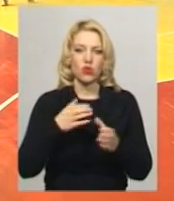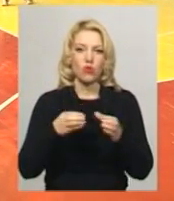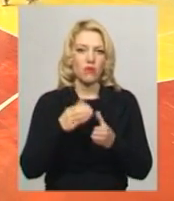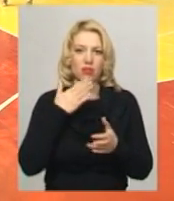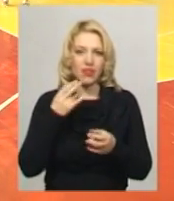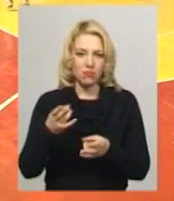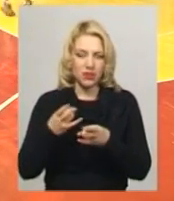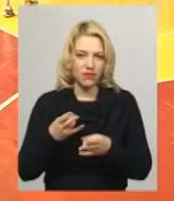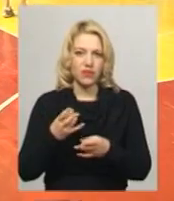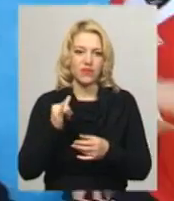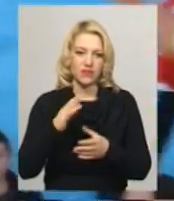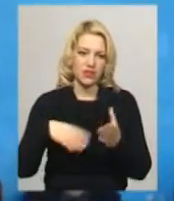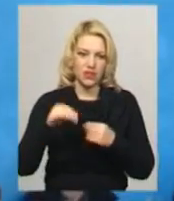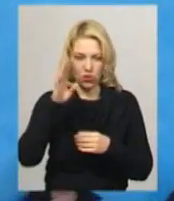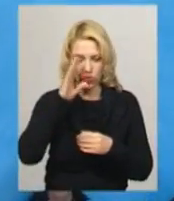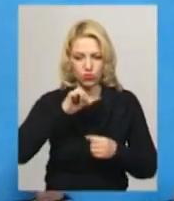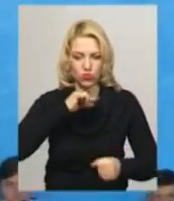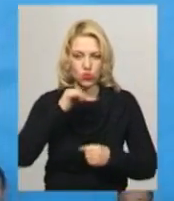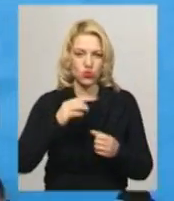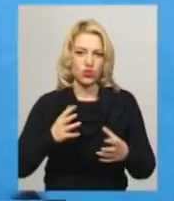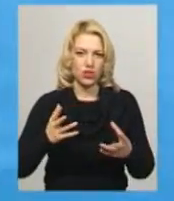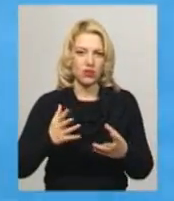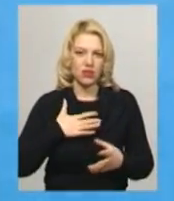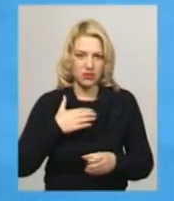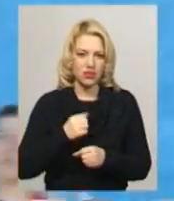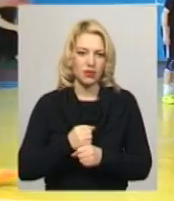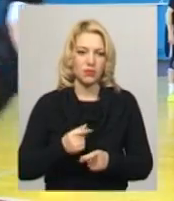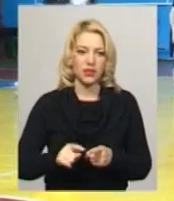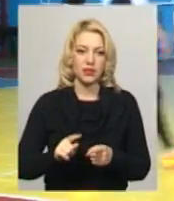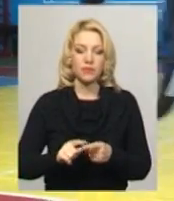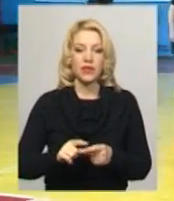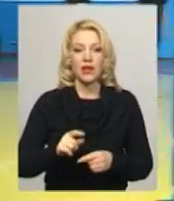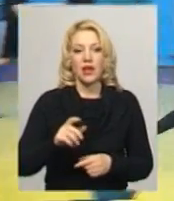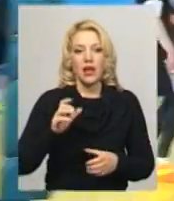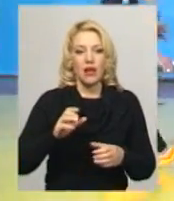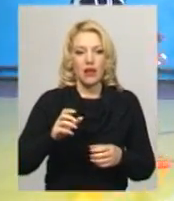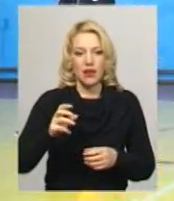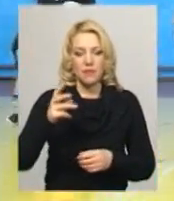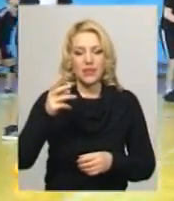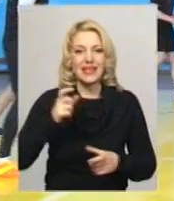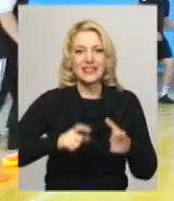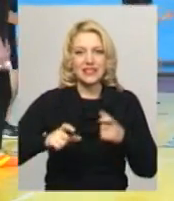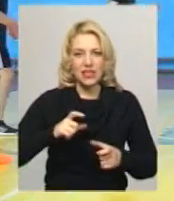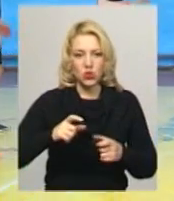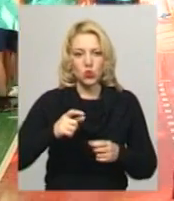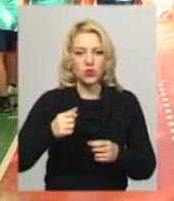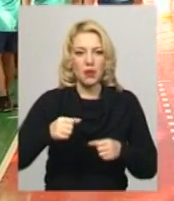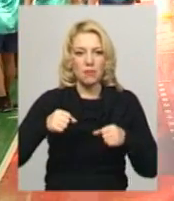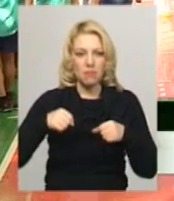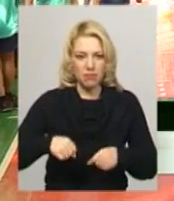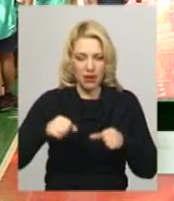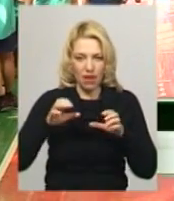всі хлопці дружні і зібрані. Капітан команди Хмельницького університету управління і права Ігор Боднар каже, що до змагань просто не були готові.